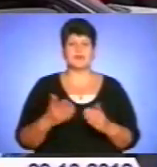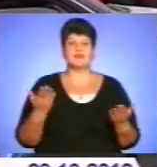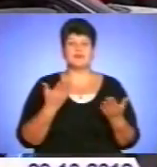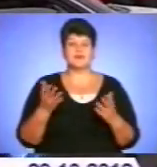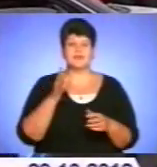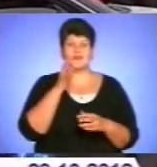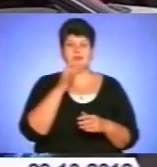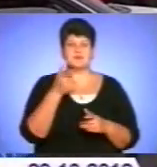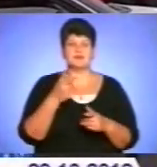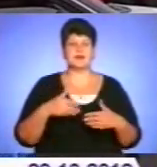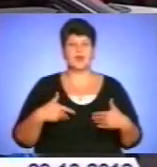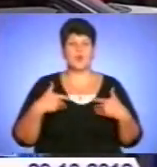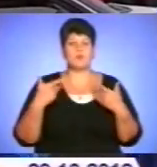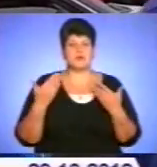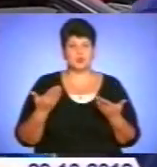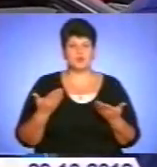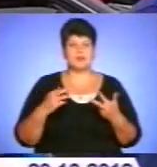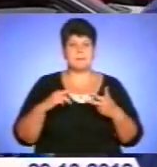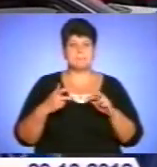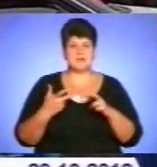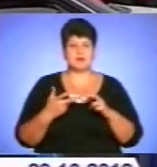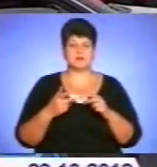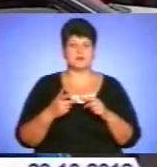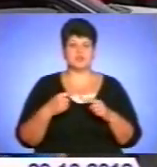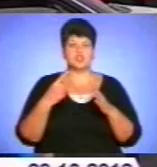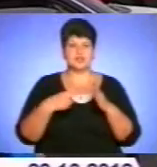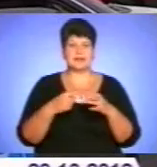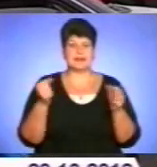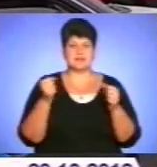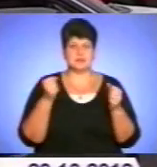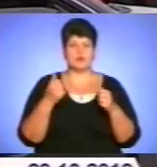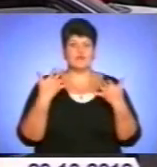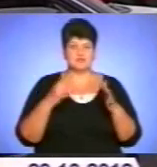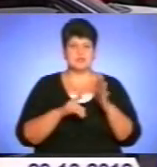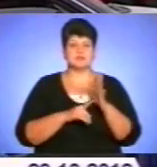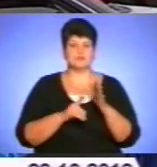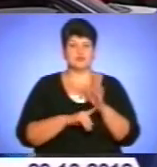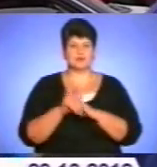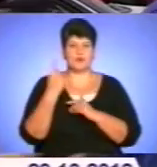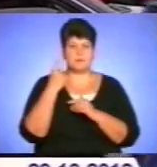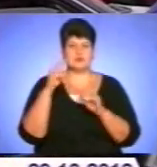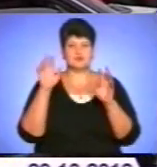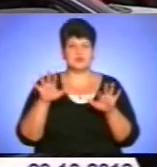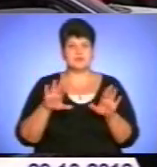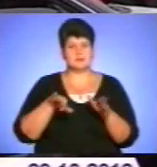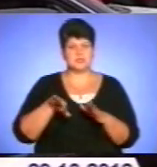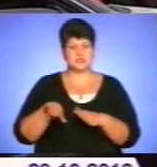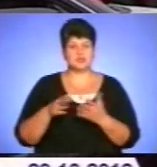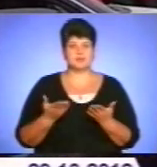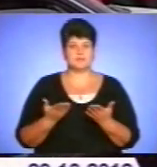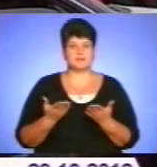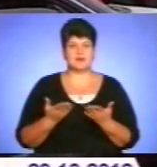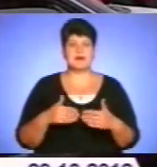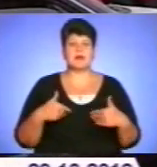який час ви рекомендуєте міняти шини на зимові? Чи вже з випаданням першого снігу чи пізніше? Рекомендовано